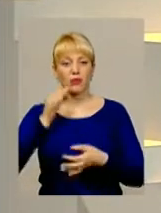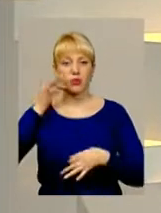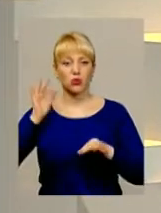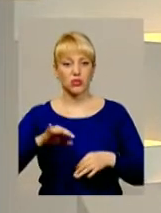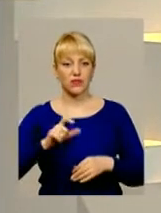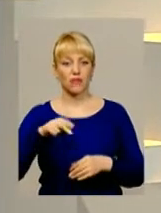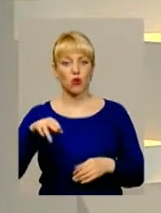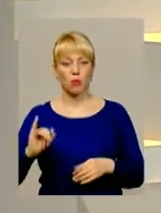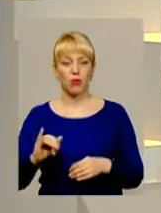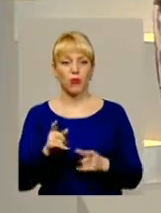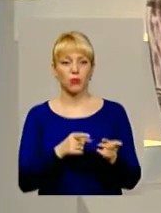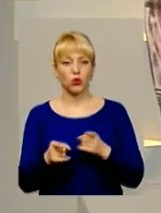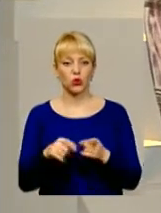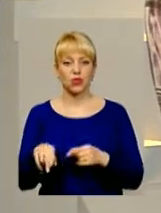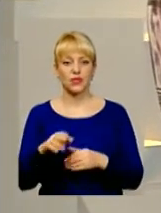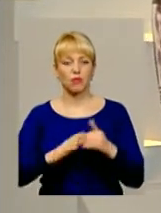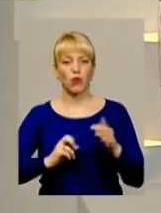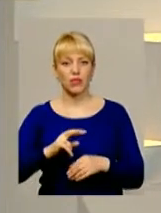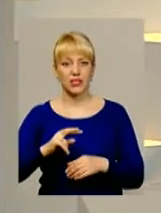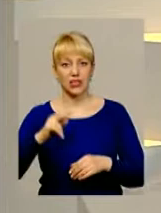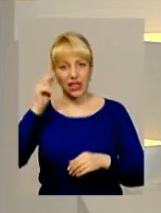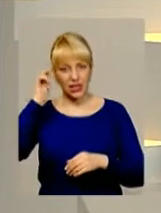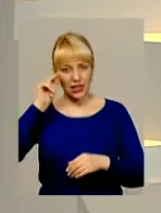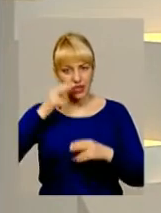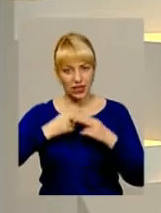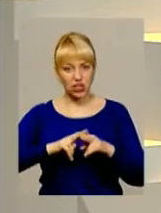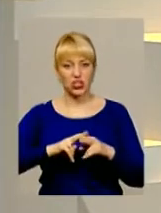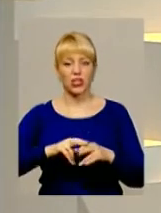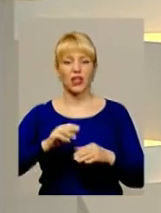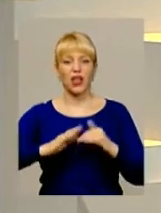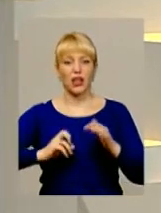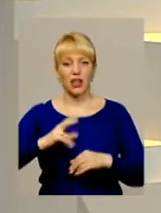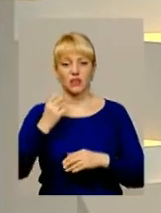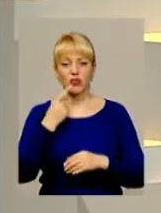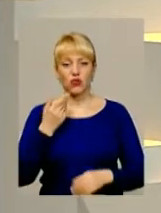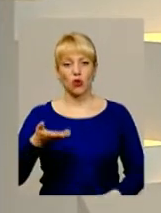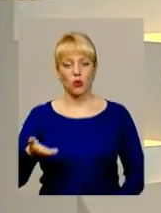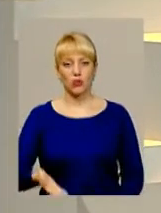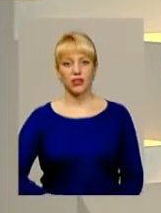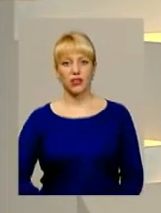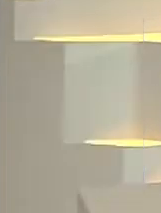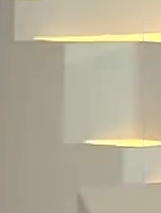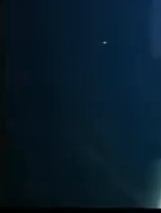Європи у підготовці професійно-технічних кадрів? Ще в одному коментарі і далі продовжимо.